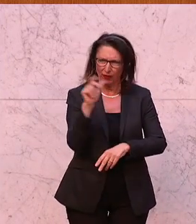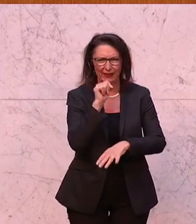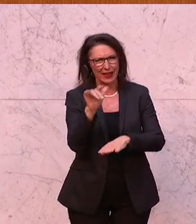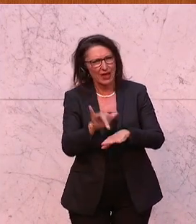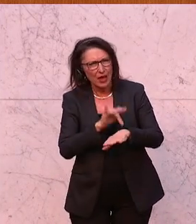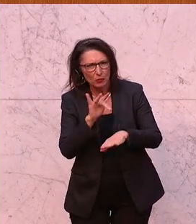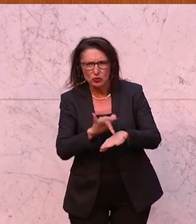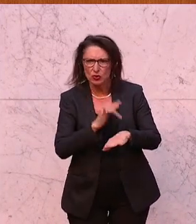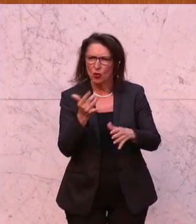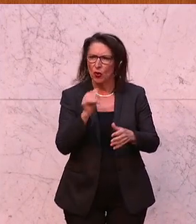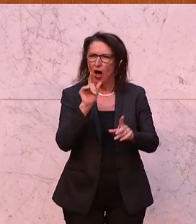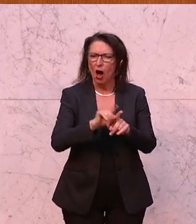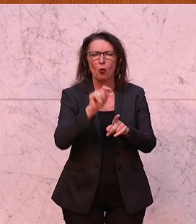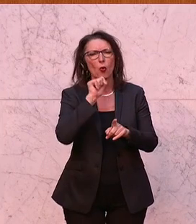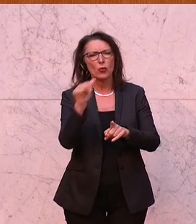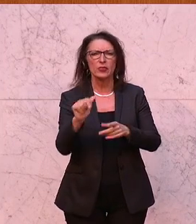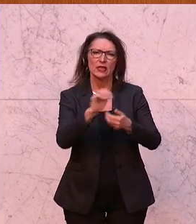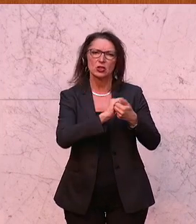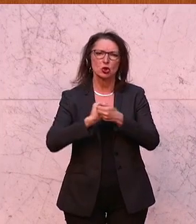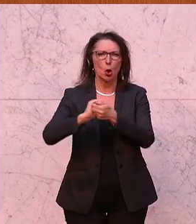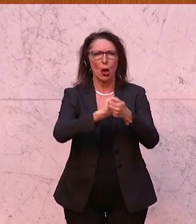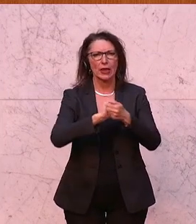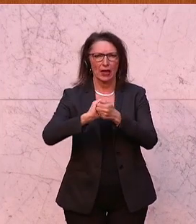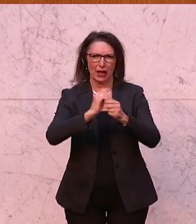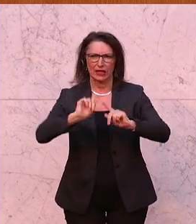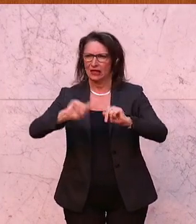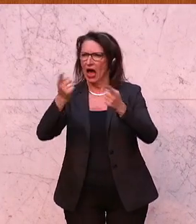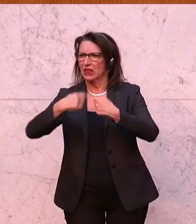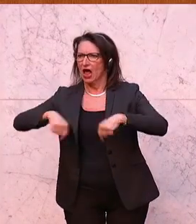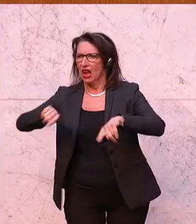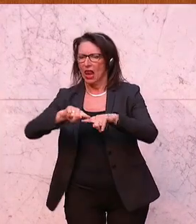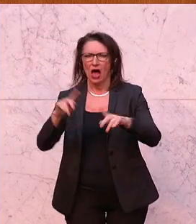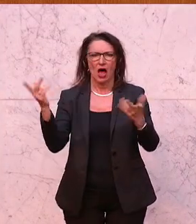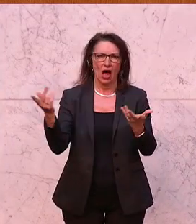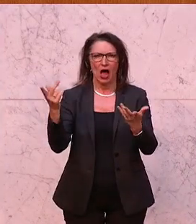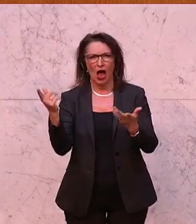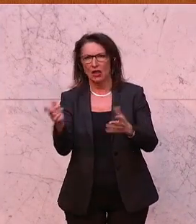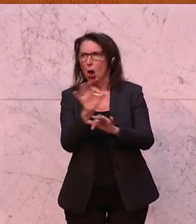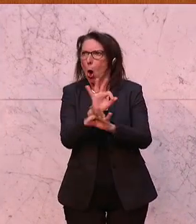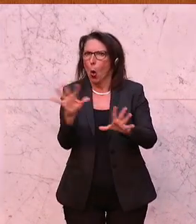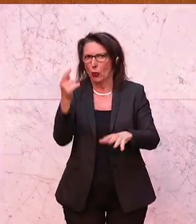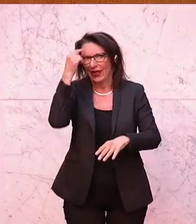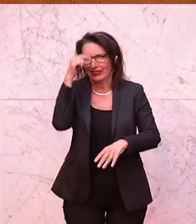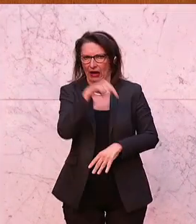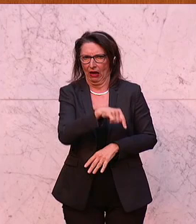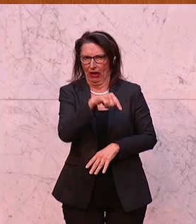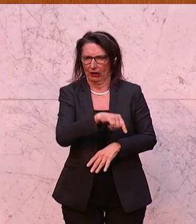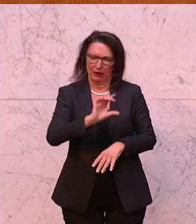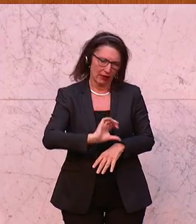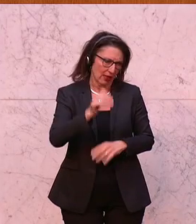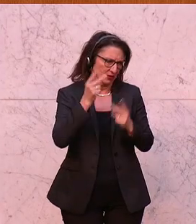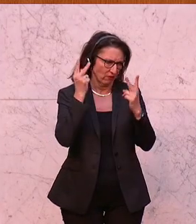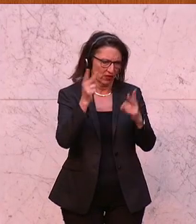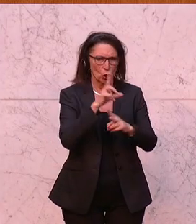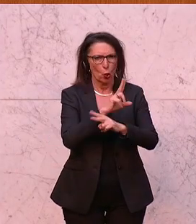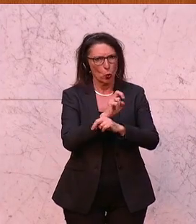bedingungslose Solidarität mit einem fremden Land oder Besserwisserei, sondern eben die Interessen Österreichs. Das beherrschen eigentlich die